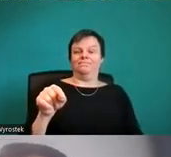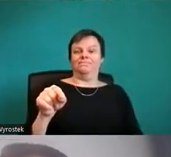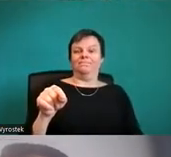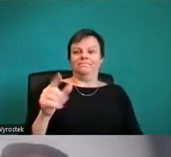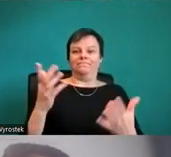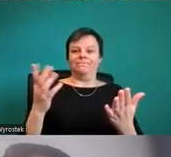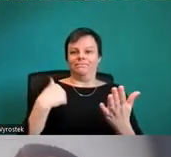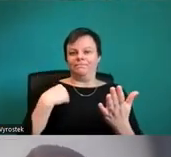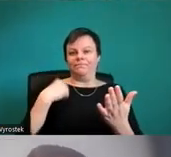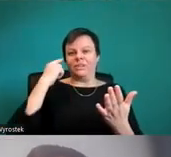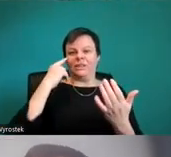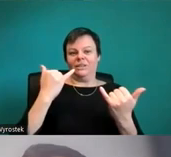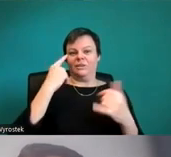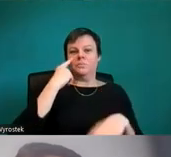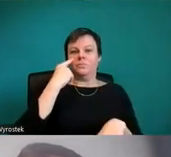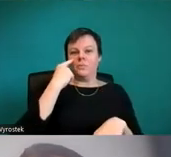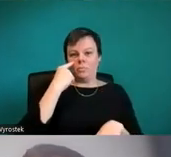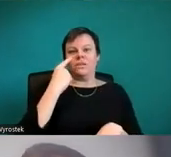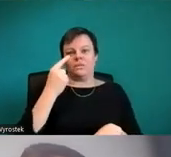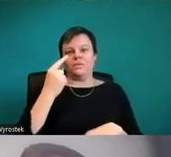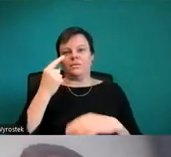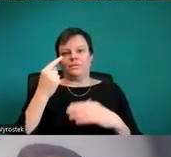wir können jetzt die Aufnahme stoppen. Vielen Dank.